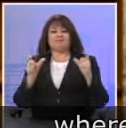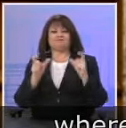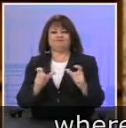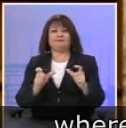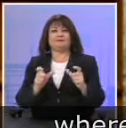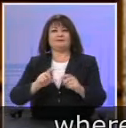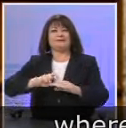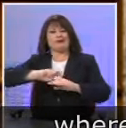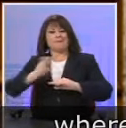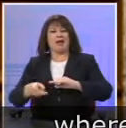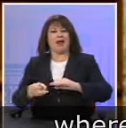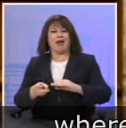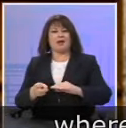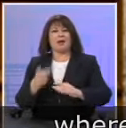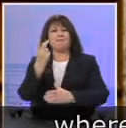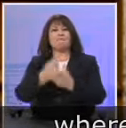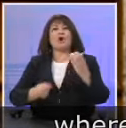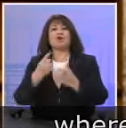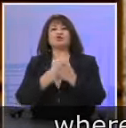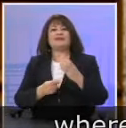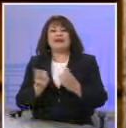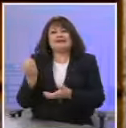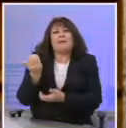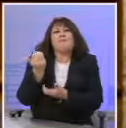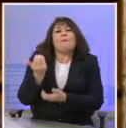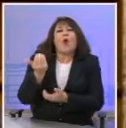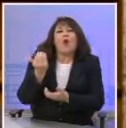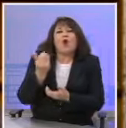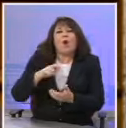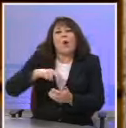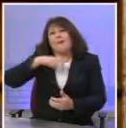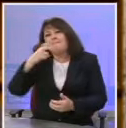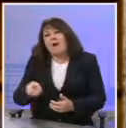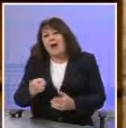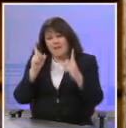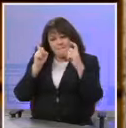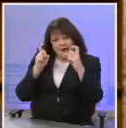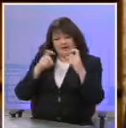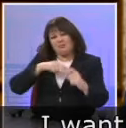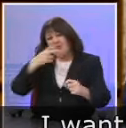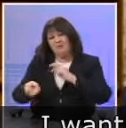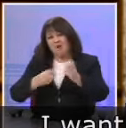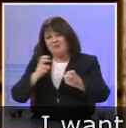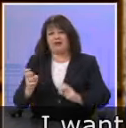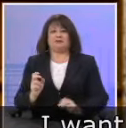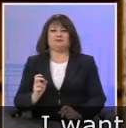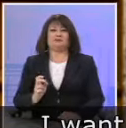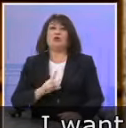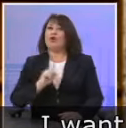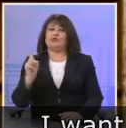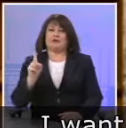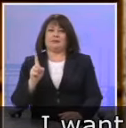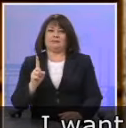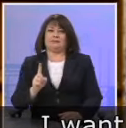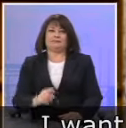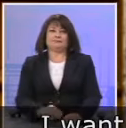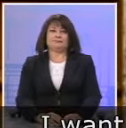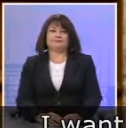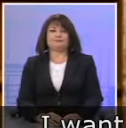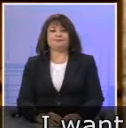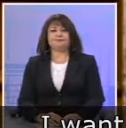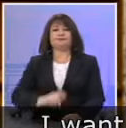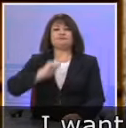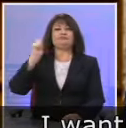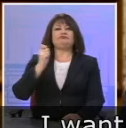βάζουν τρικλοποδιές σε πρόσφυγες που κουβαλάνε μωρά παιδιά προκειμένου να τις φωτογραφίσουν. Και θέλω σε αυτή τη στάση της